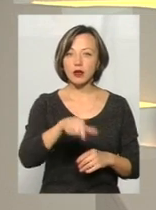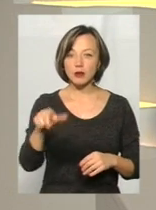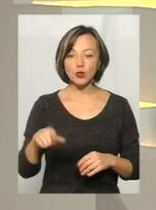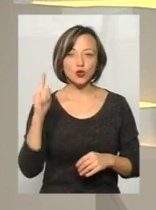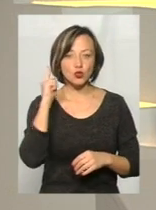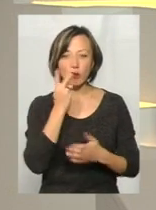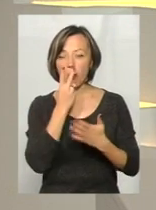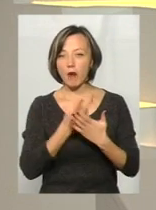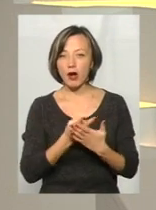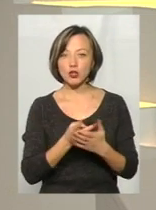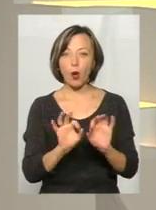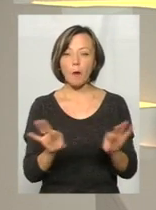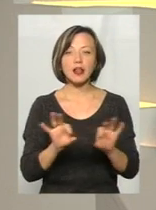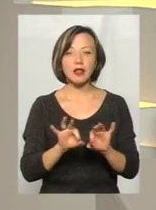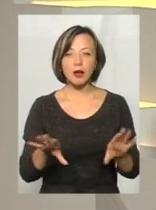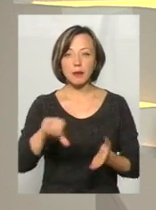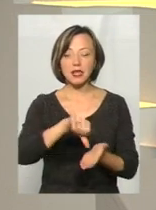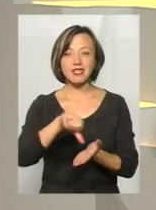почули і побачили коментарі